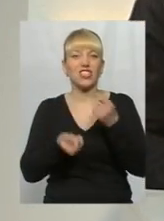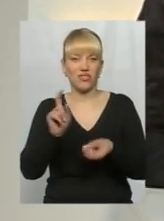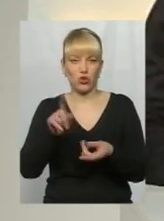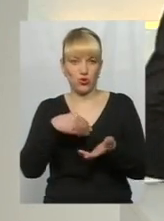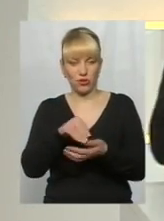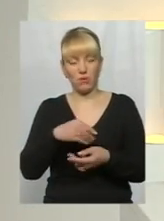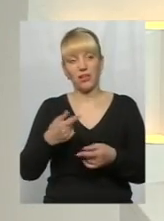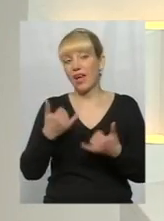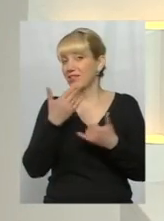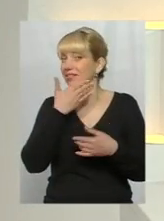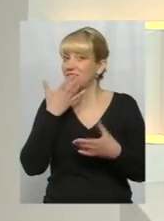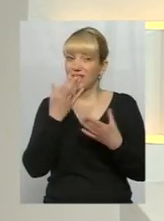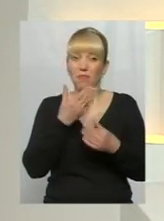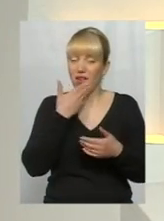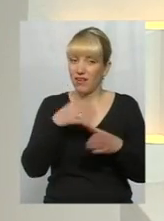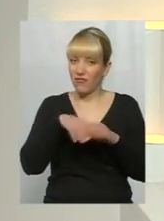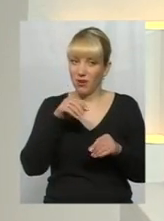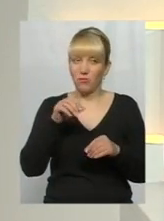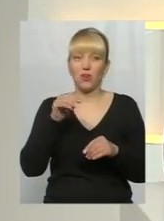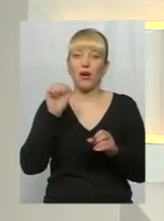наступні якісь вибори, то вона буде трошки дешевша, так?